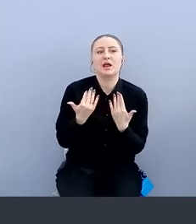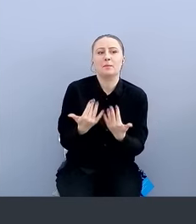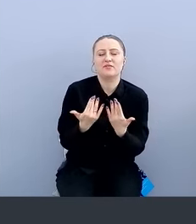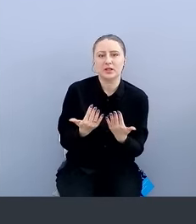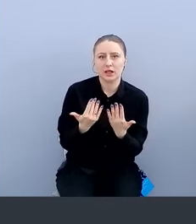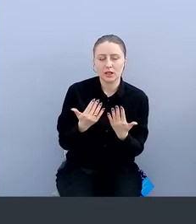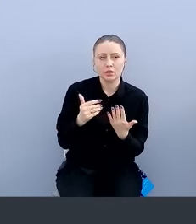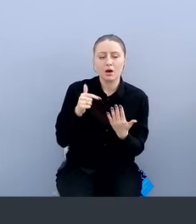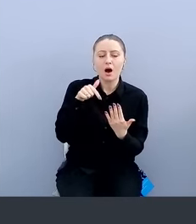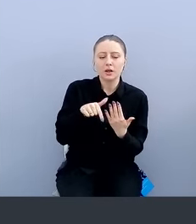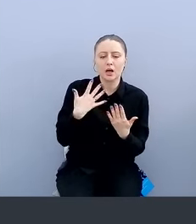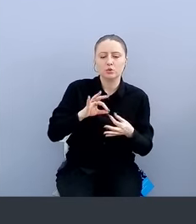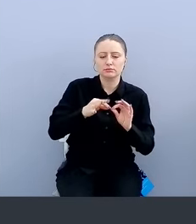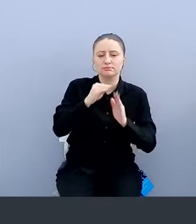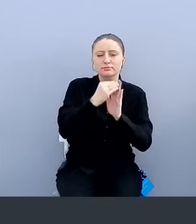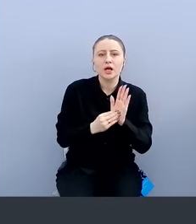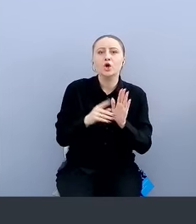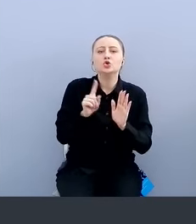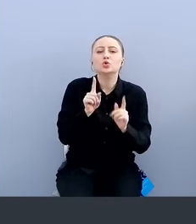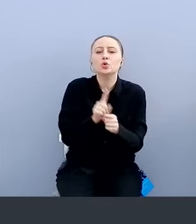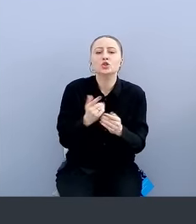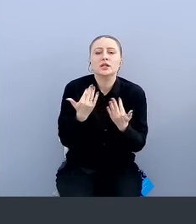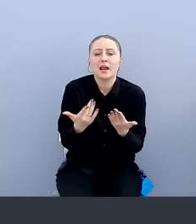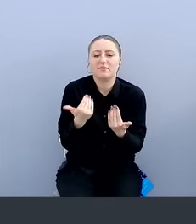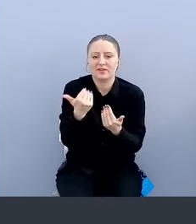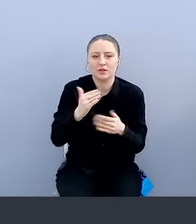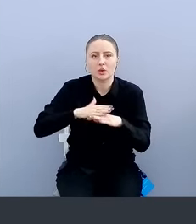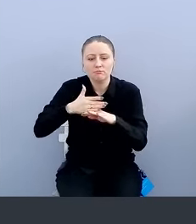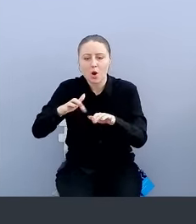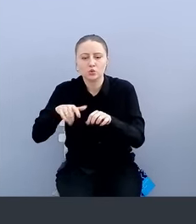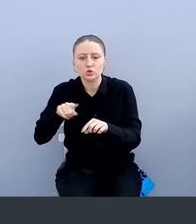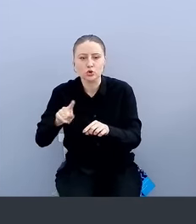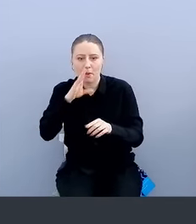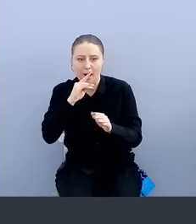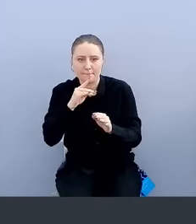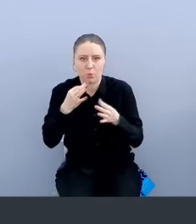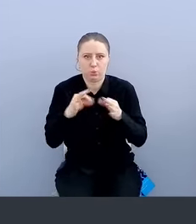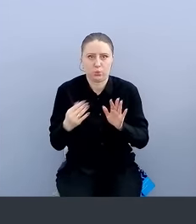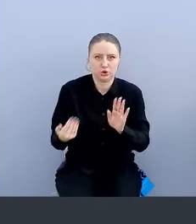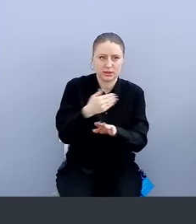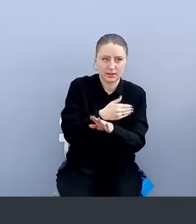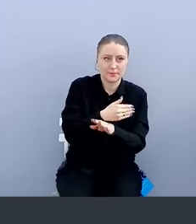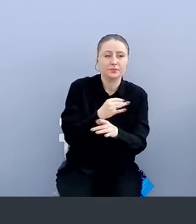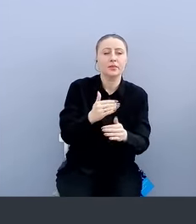в которых описано, чему должны соответствовать устройства, чтобы их пустили. И, соответственно, грейды.